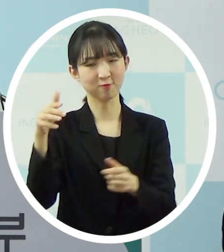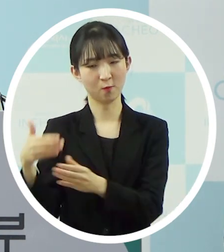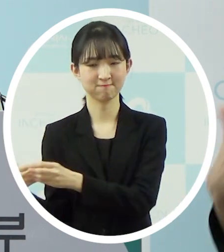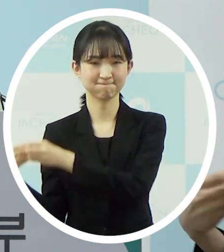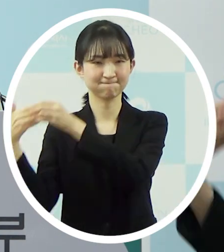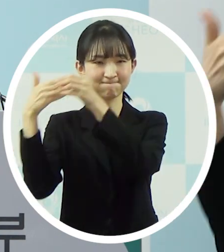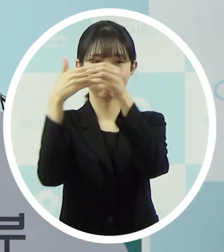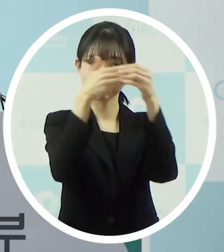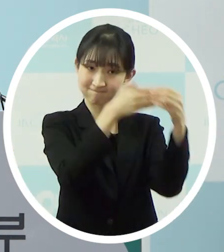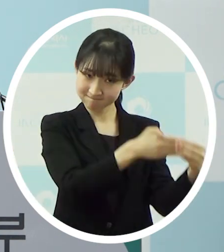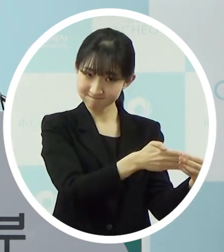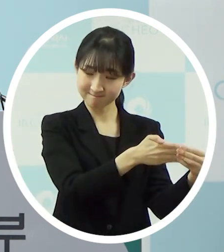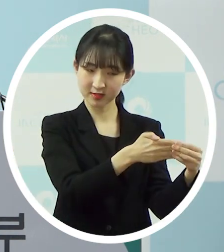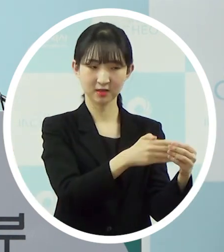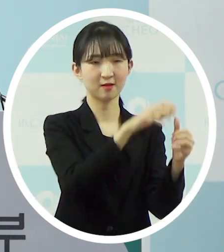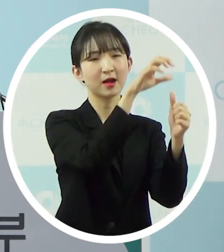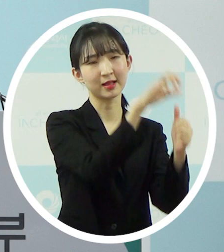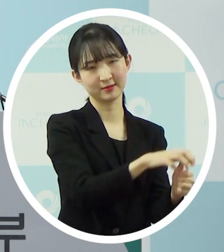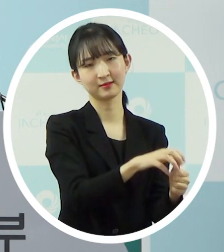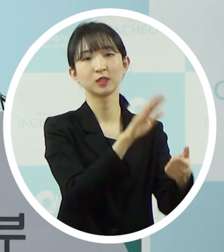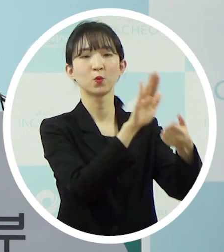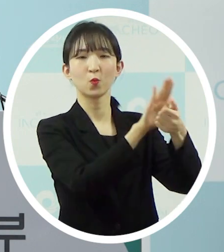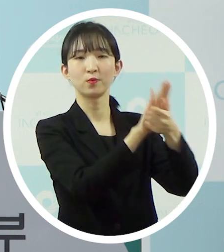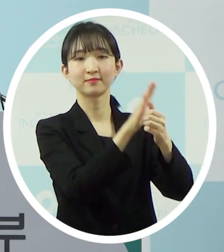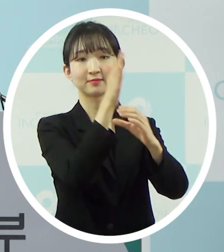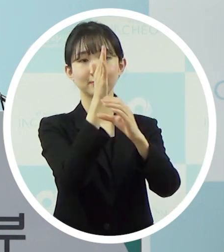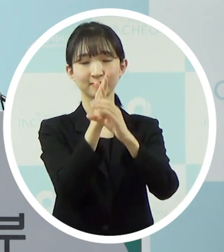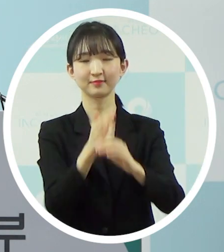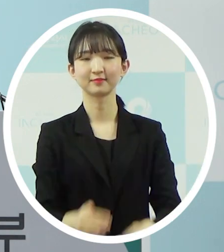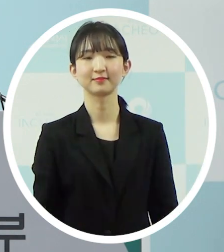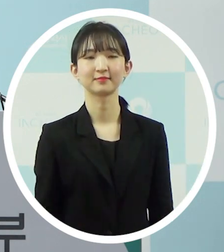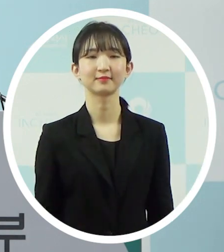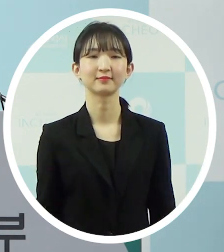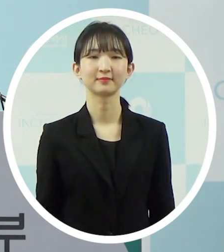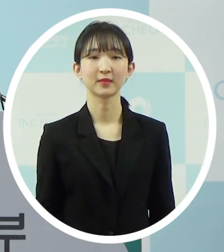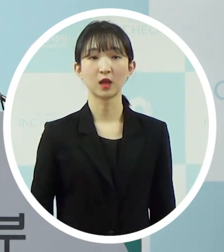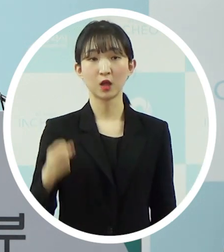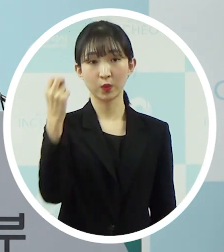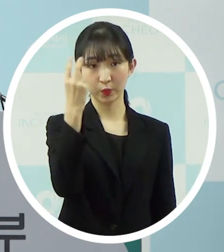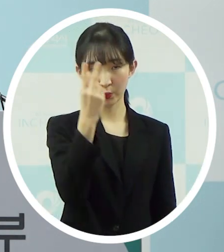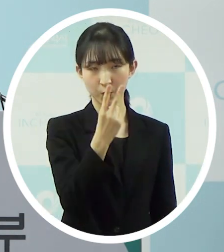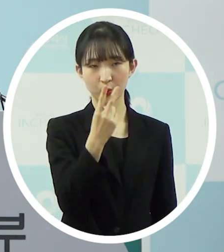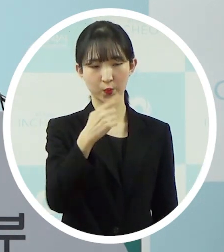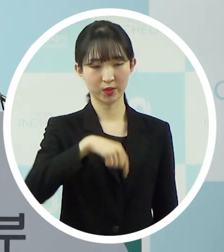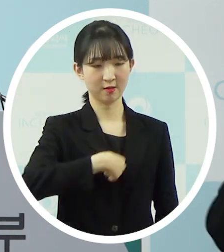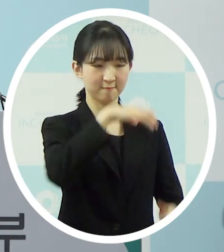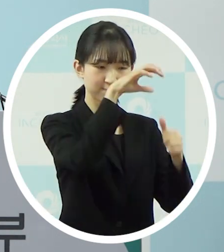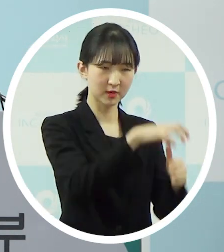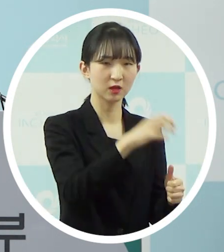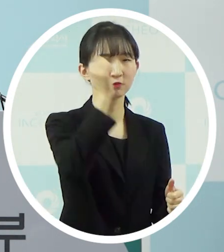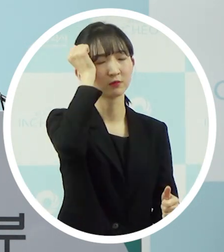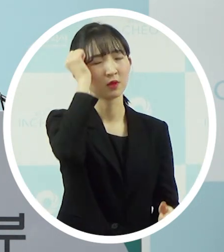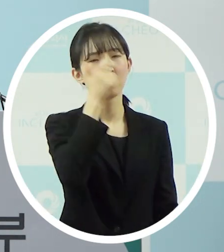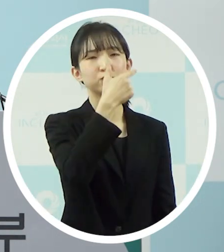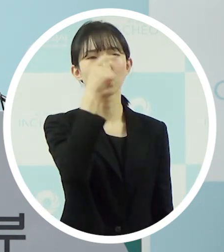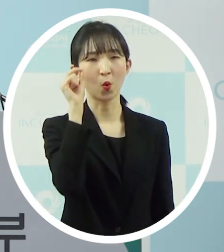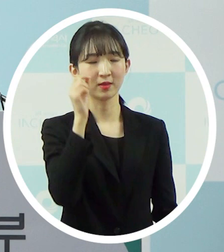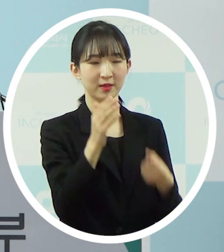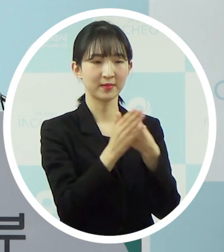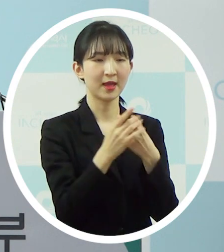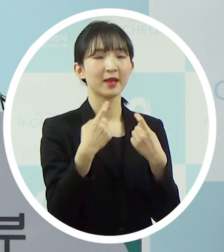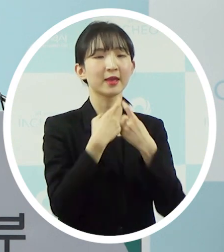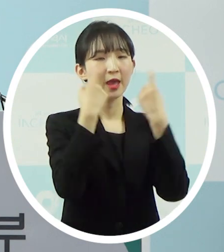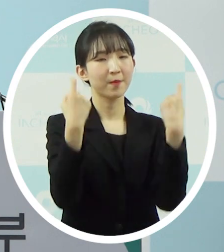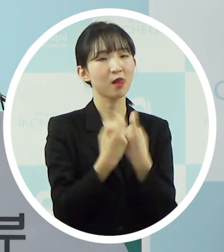학생들을 개별 수송하는 프로그램을 지원하고 있습니다. 또한 격리를 위한 기숙사 부족에 따라 개별 숙소에서